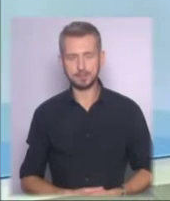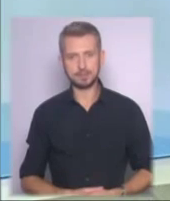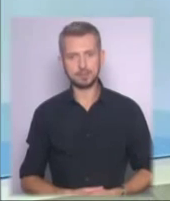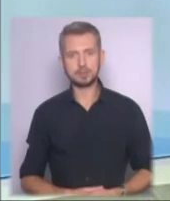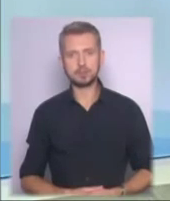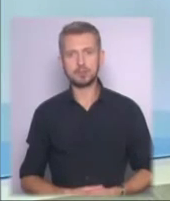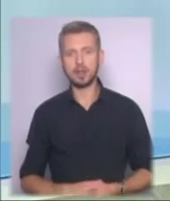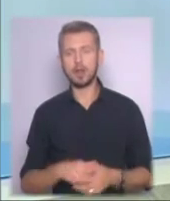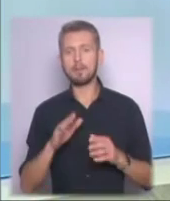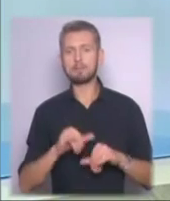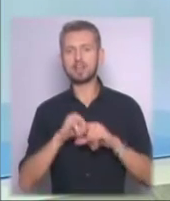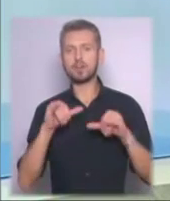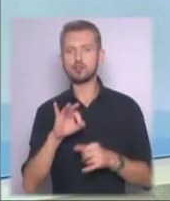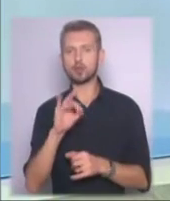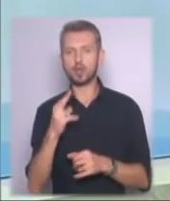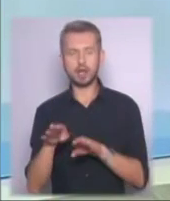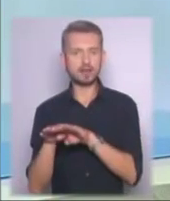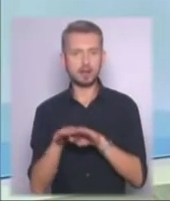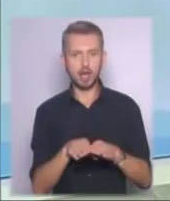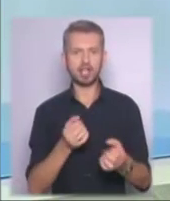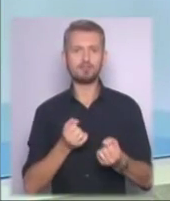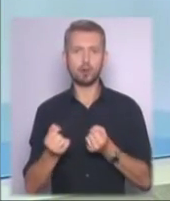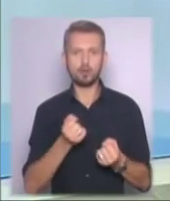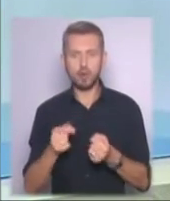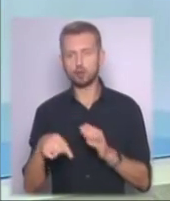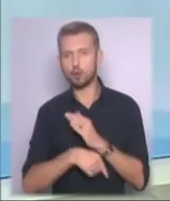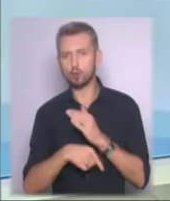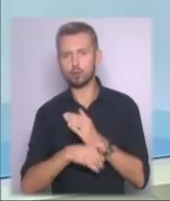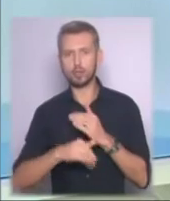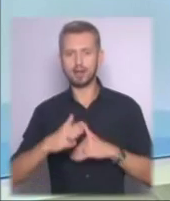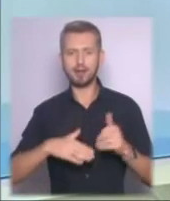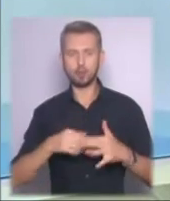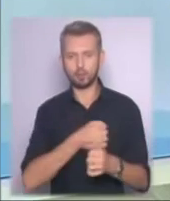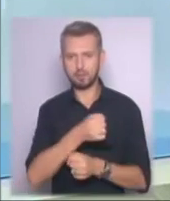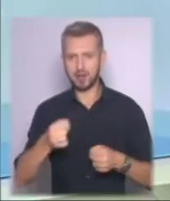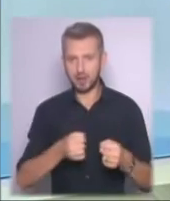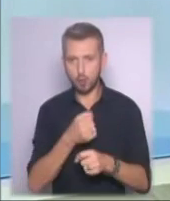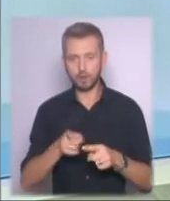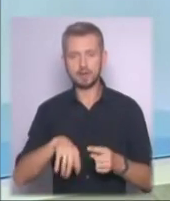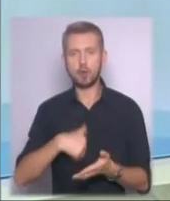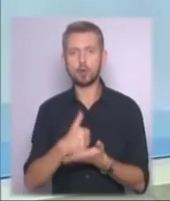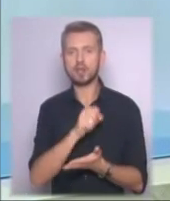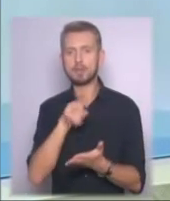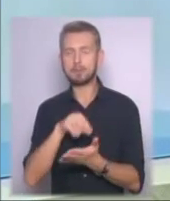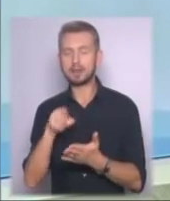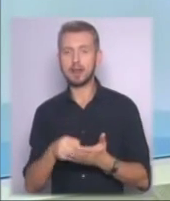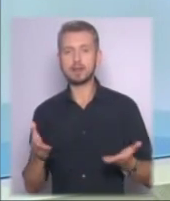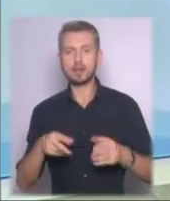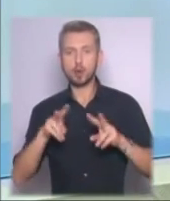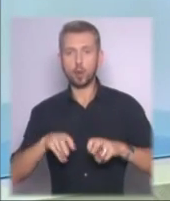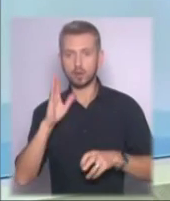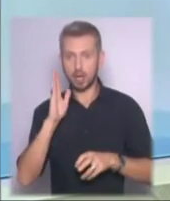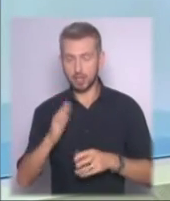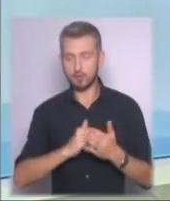Підвищення соціальних стандартів, боротьба з корупцією та кадрові перестановки – це головні питання, яке розгляне Верховна